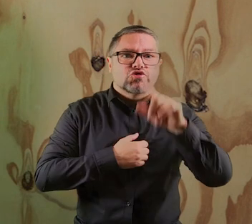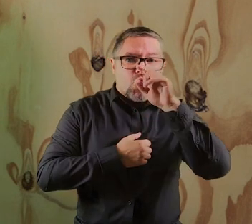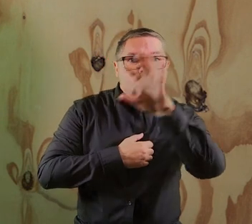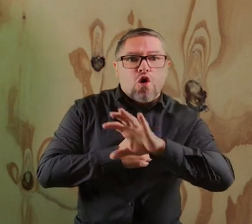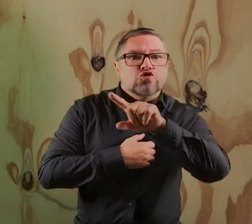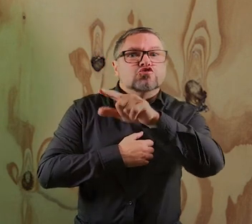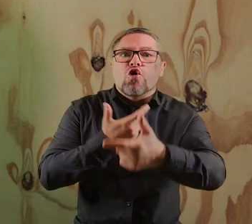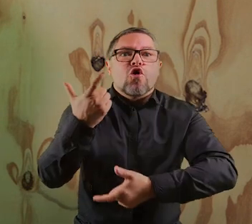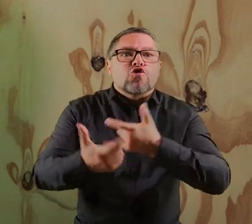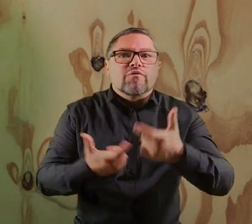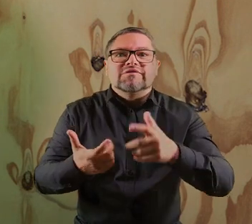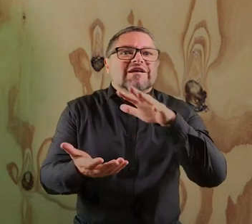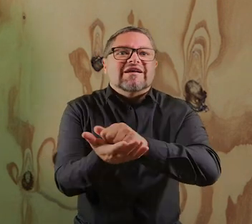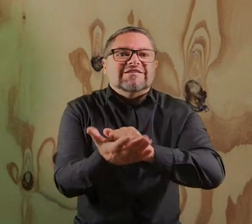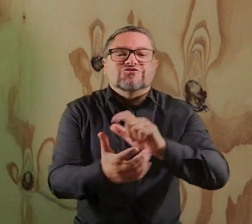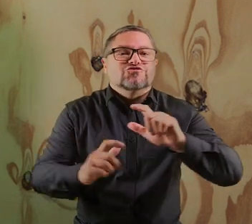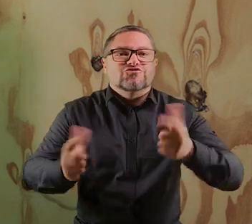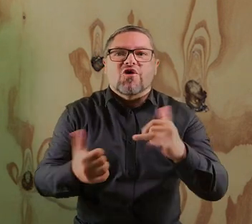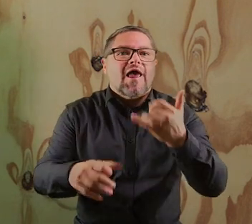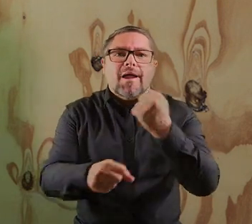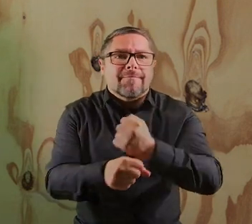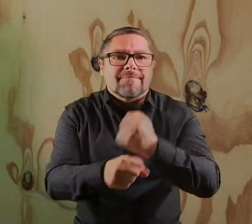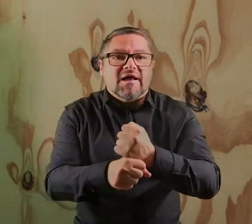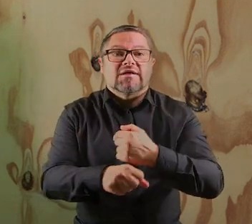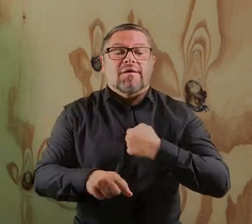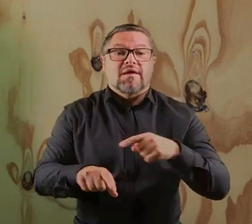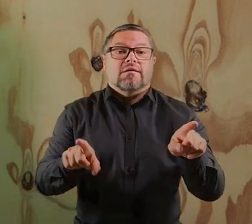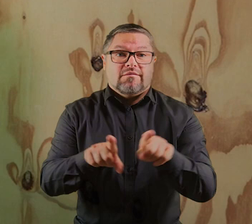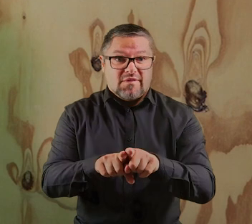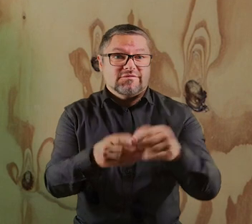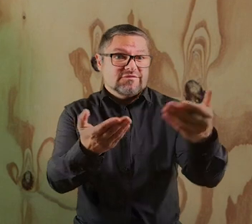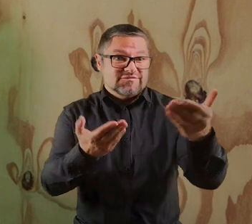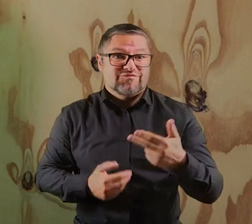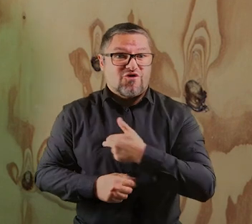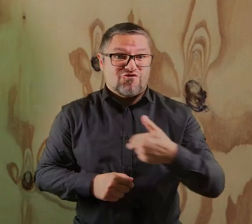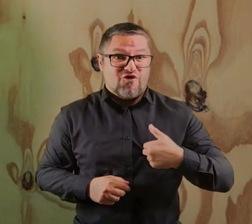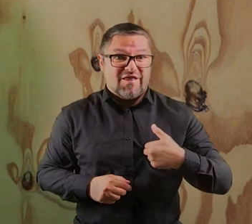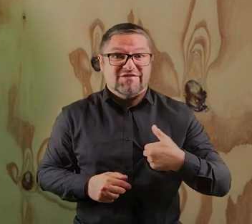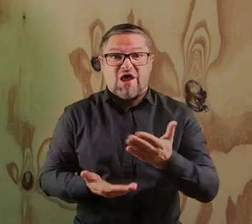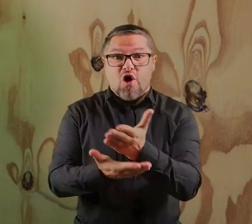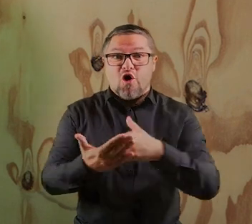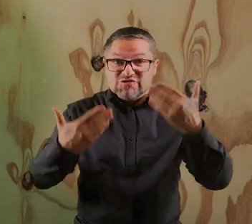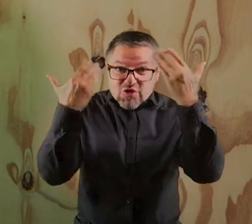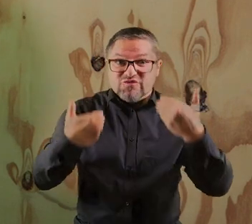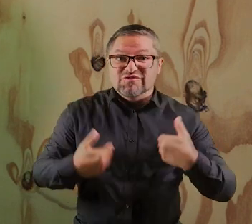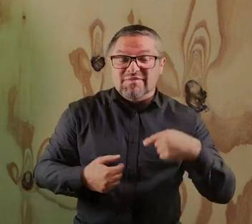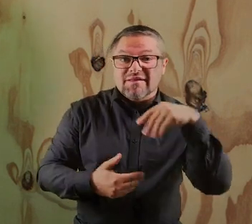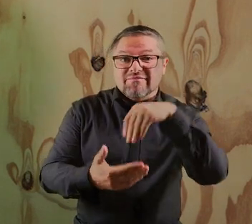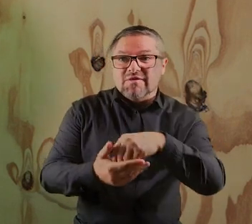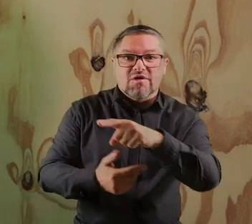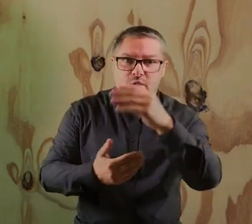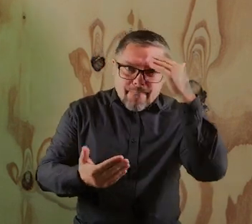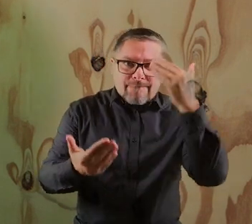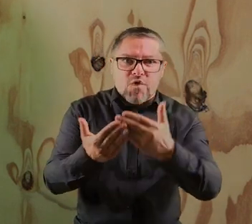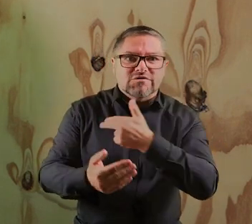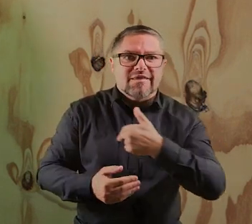zobaczyć, czym Wy się zajmujecie, pracujecie. A z drugiej strony my też zapraszamy Was do nas na udział, żebyście mogli poznać